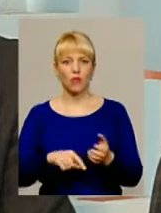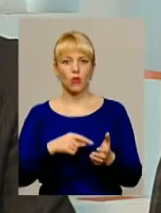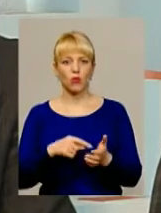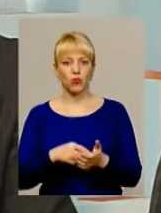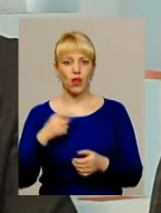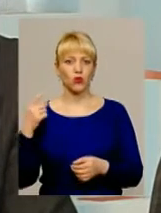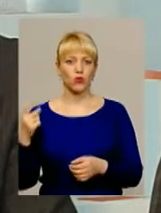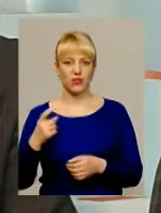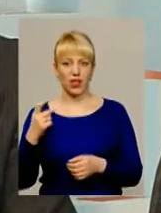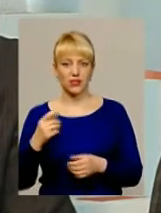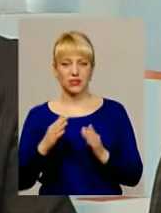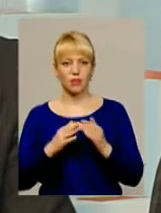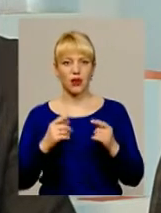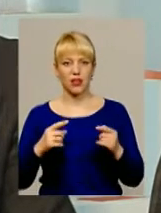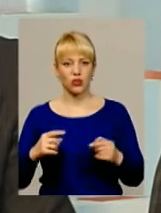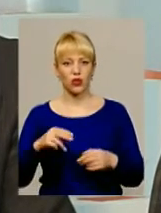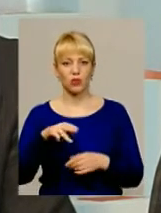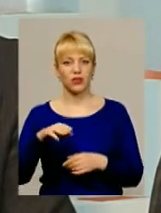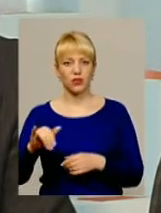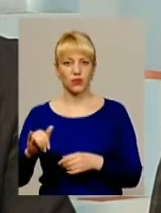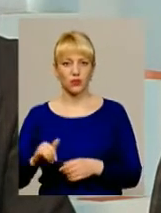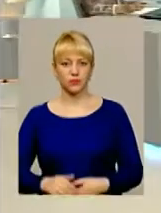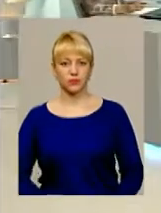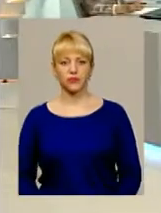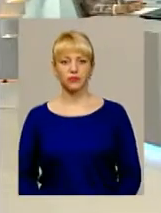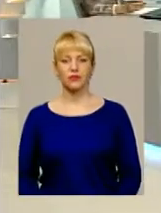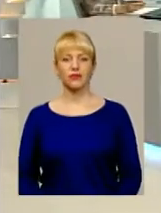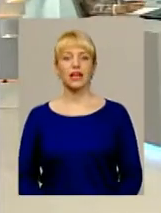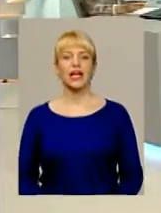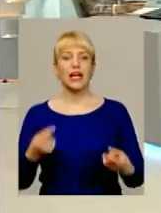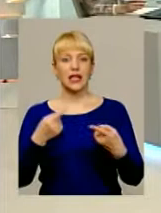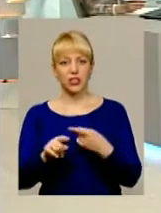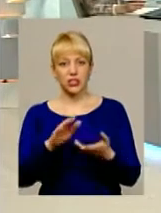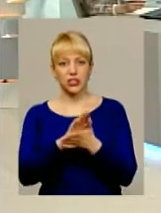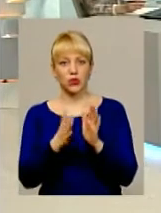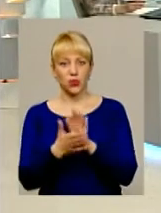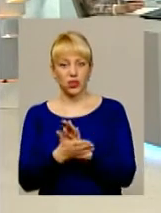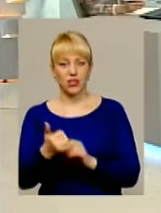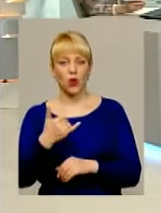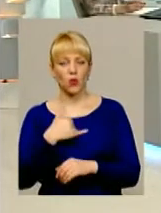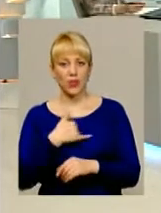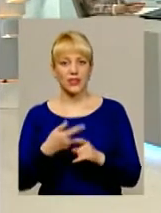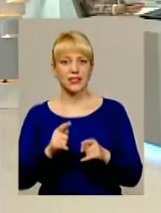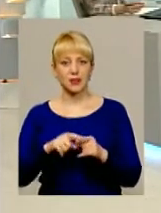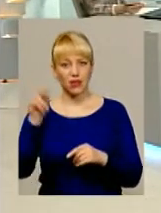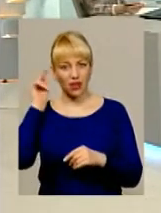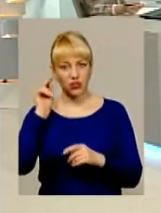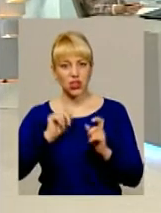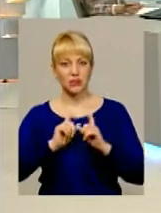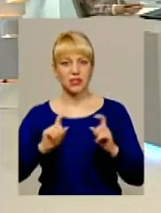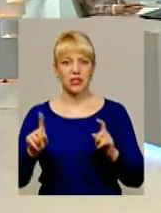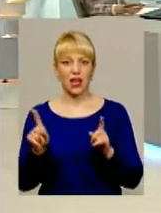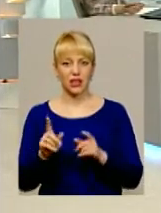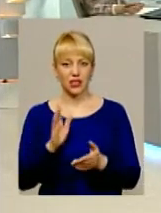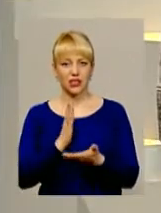майна професійно-технічних навчальних заходів. Інша ситуація у нас з тими навчальними заходами, які